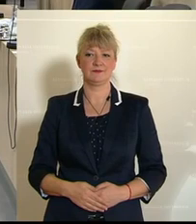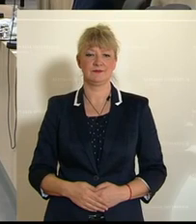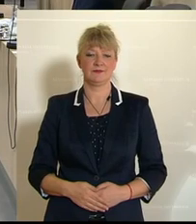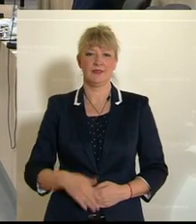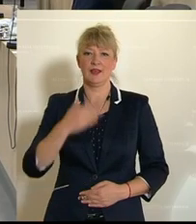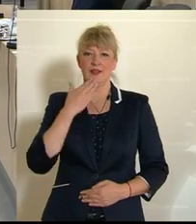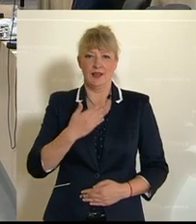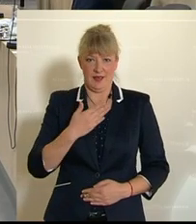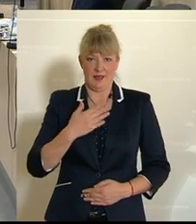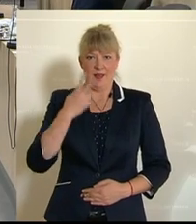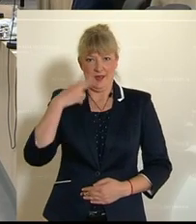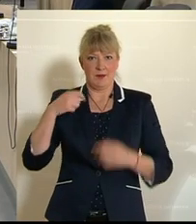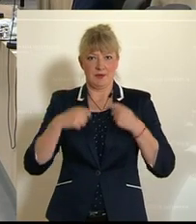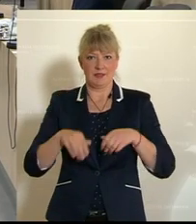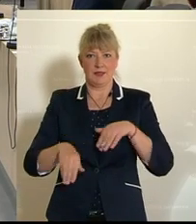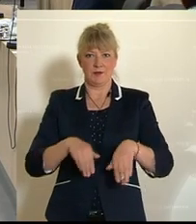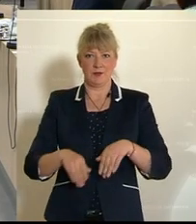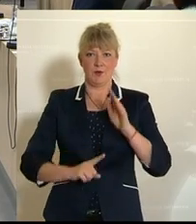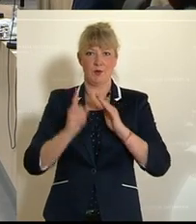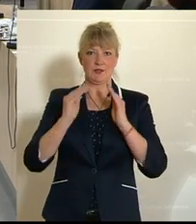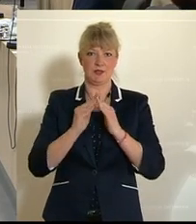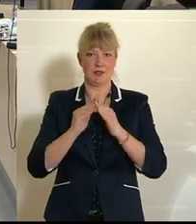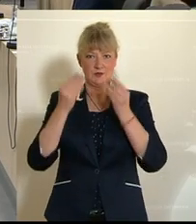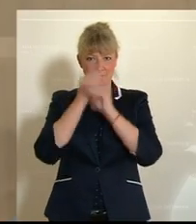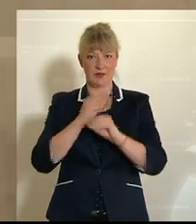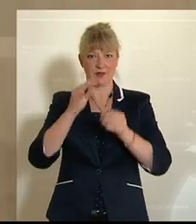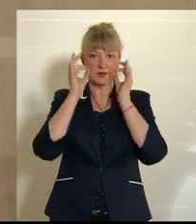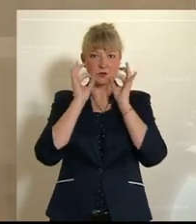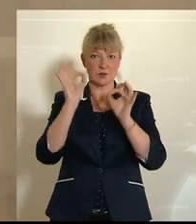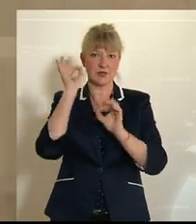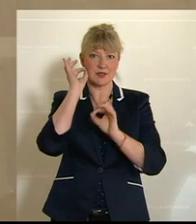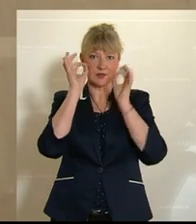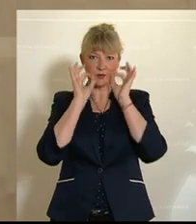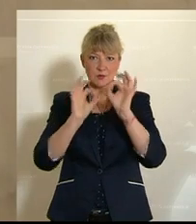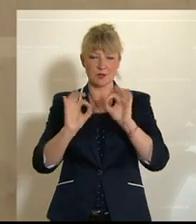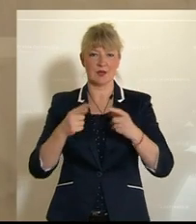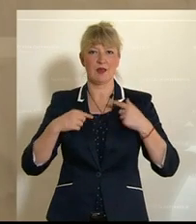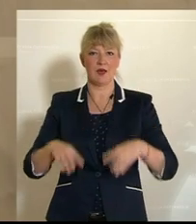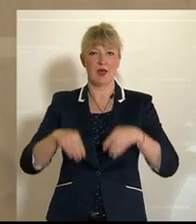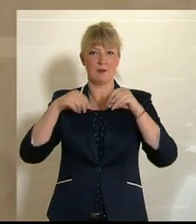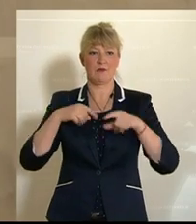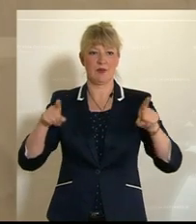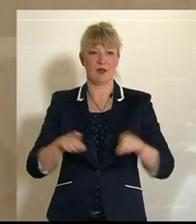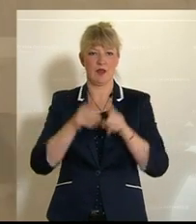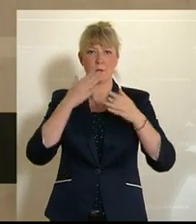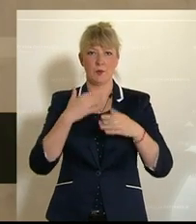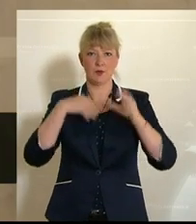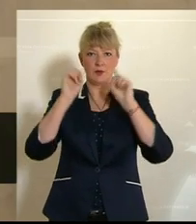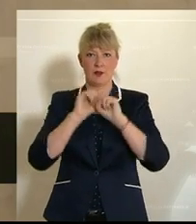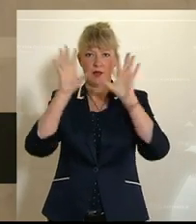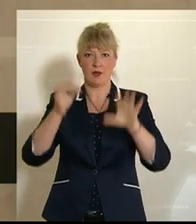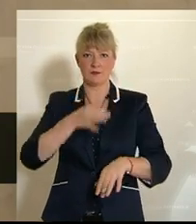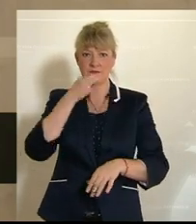mit abgestimmt. Herr Minister, hohes Haus, sehr verehrte Zuseherinnen und Zuseher, zu Beginn einmal gleich eine Klarstellung